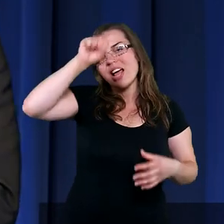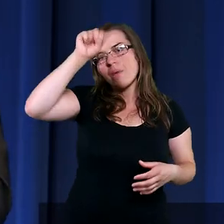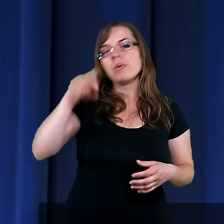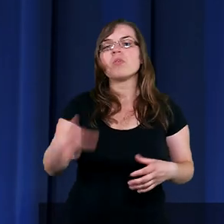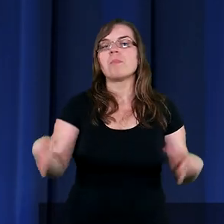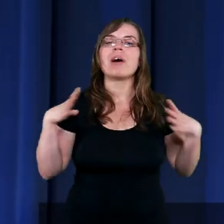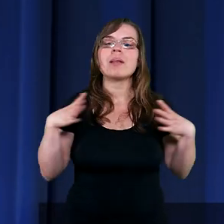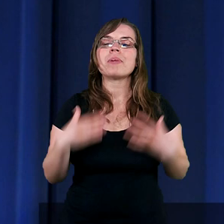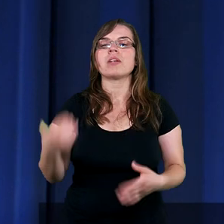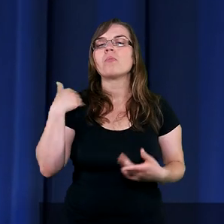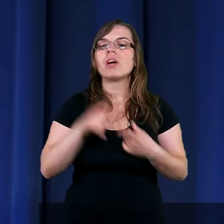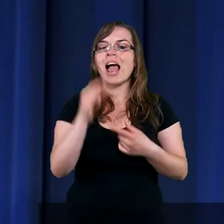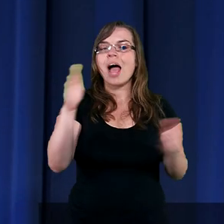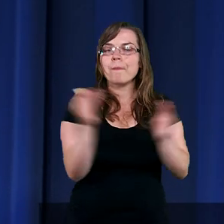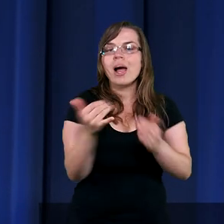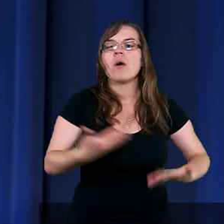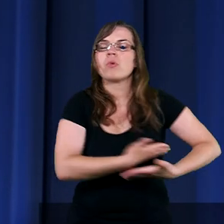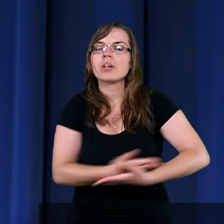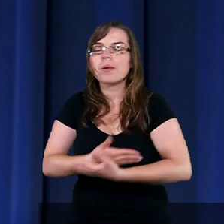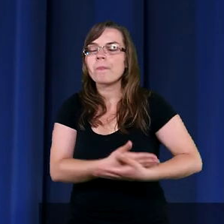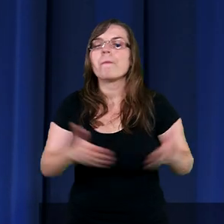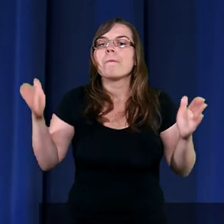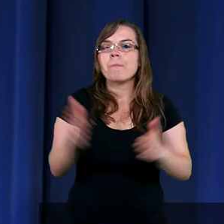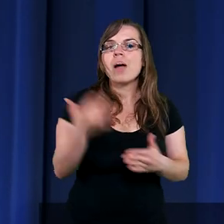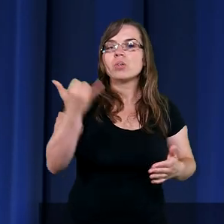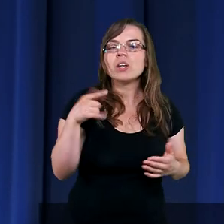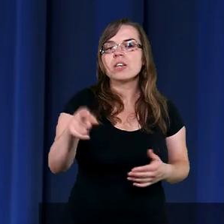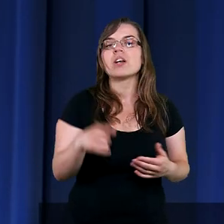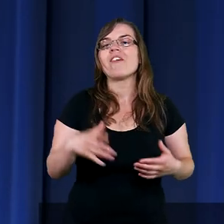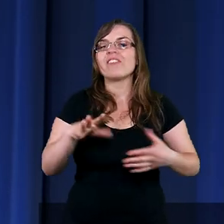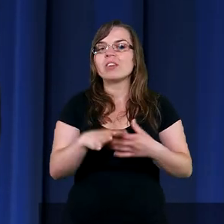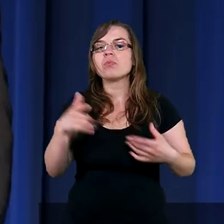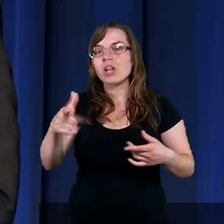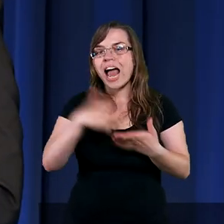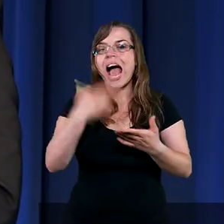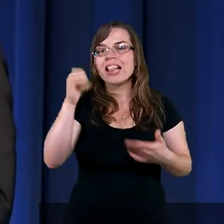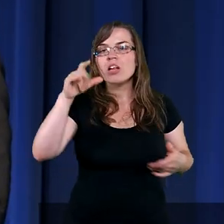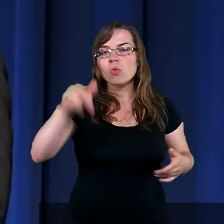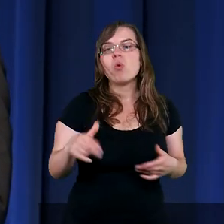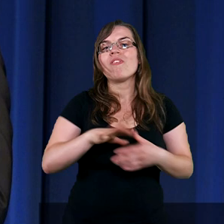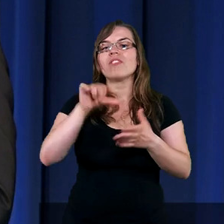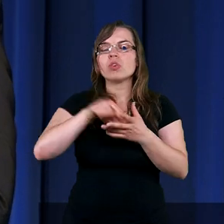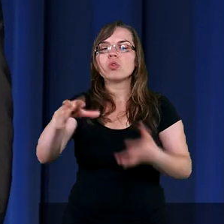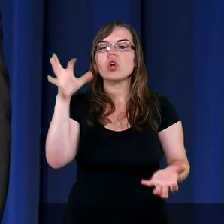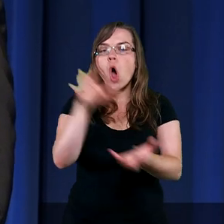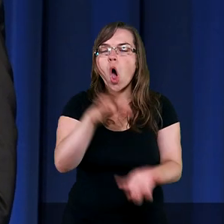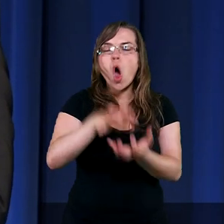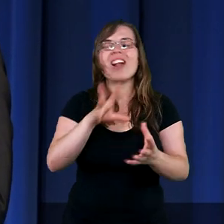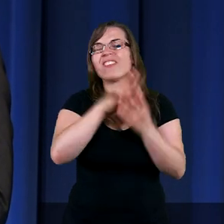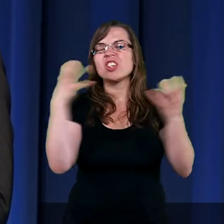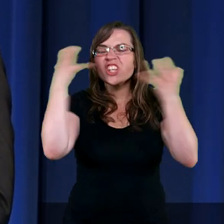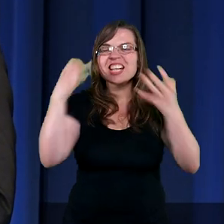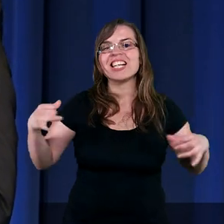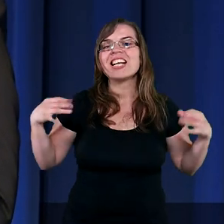bezpieczniej było dla małego niemowlaka w malutkim koszyczku pokrytym smołom na Nilu, wśród krokodylów, wśród dzikich